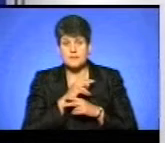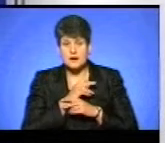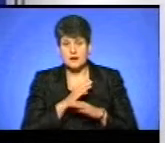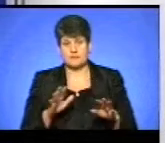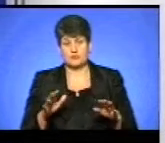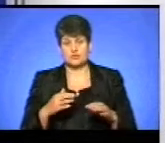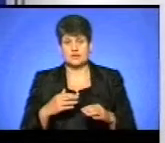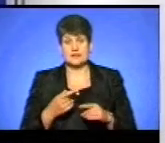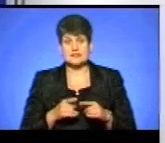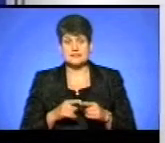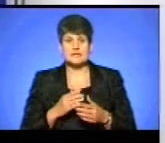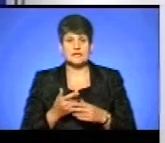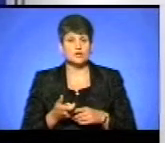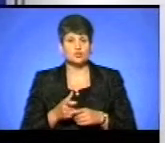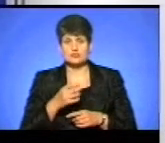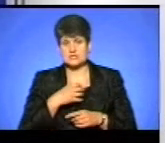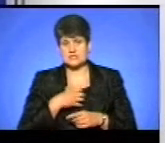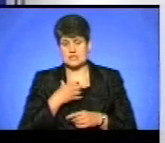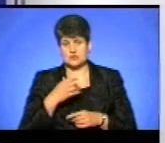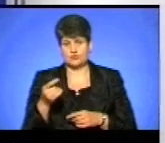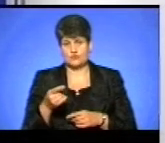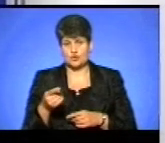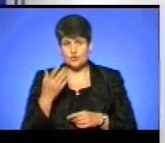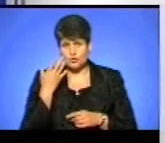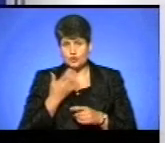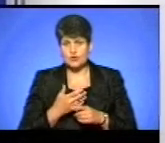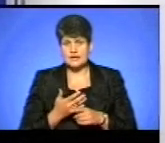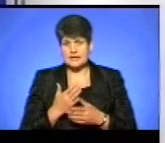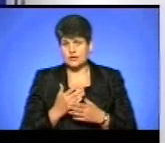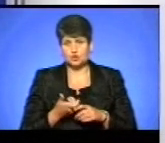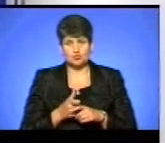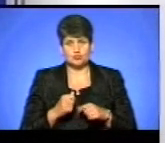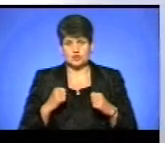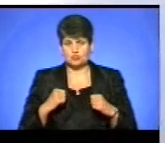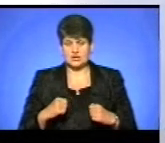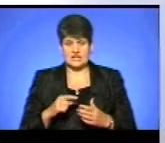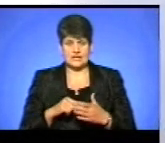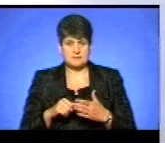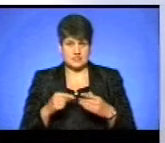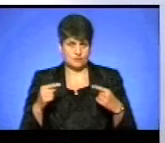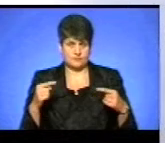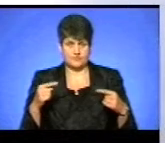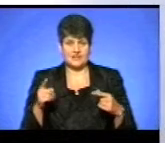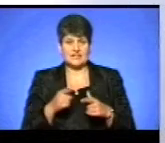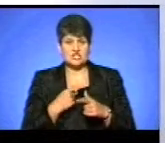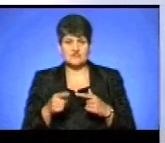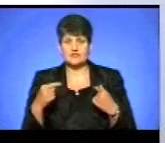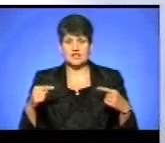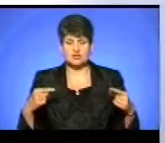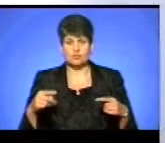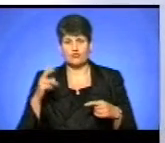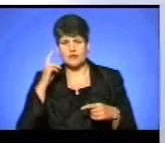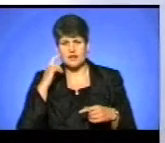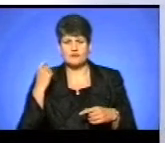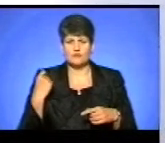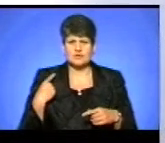страшно, коли в місті Тернопіль, яке є дуже спокійним містом, як на мене, серед інших міст, тому що вже в великих містах таких, як Київ і